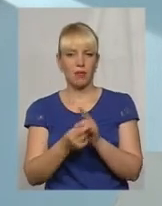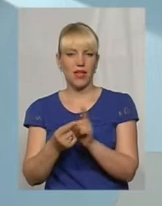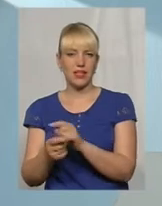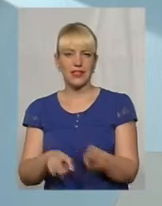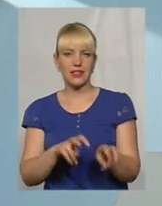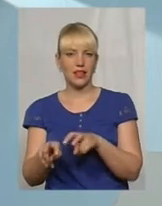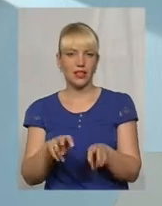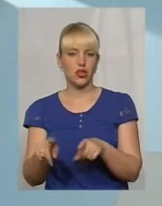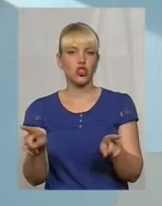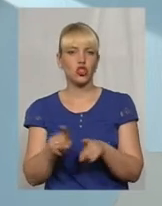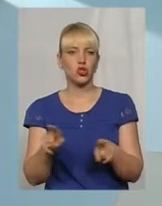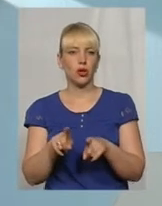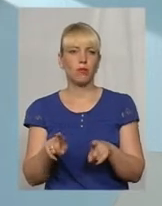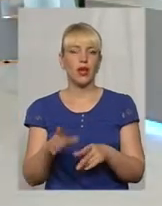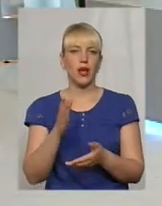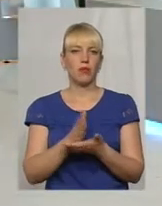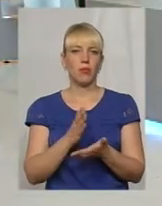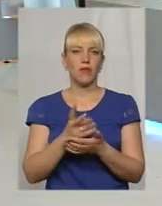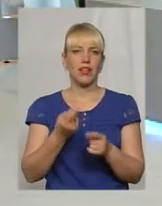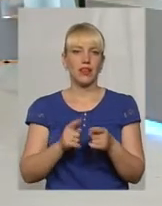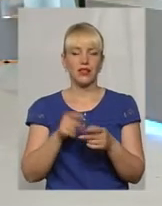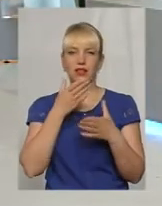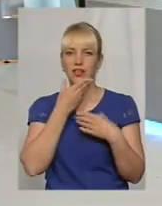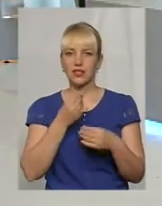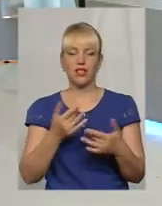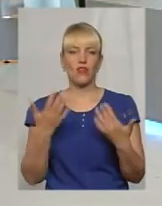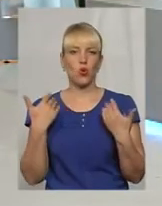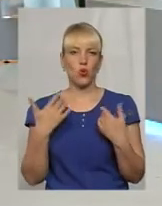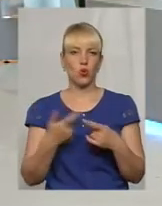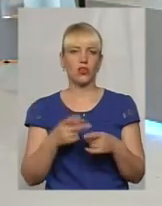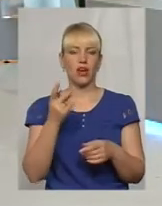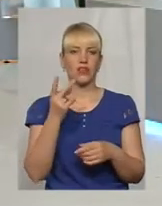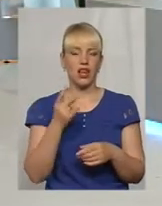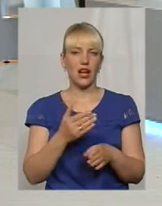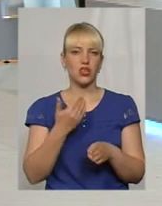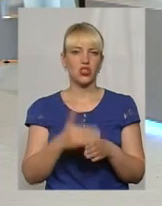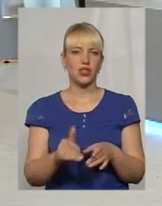того, щоб побувати на цих красивих курортах. А вторая частина – це